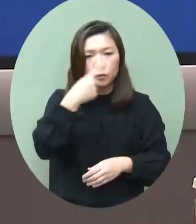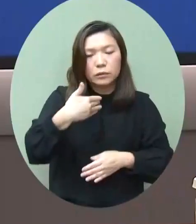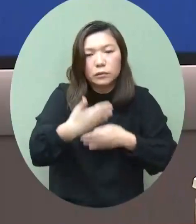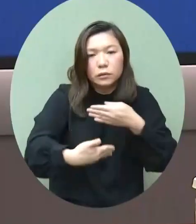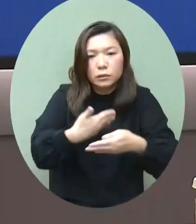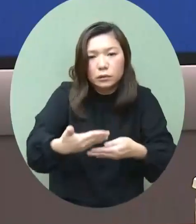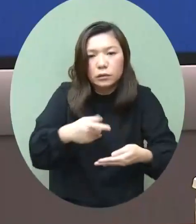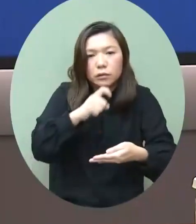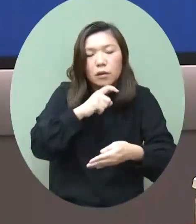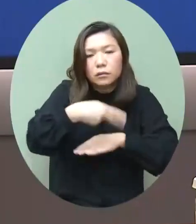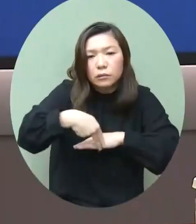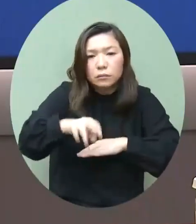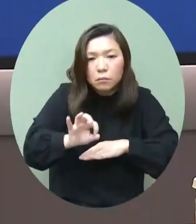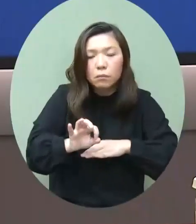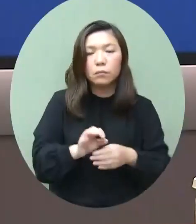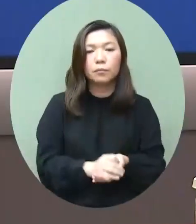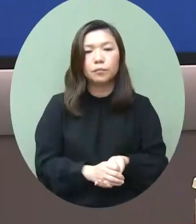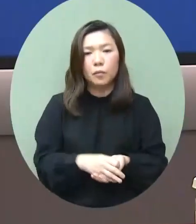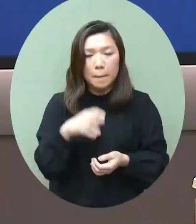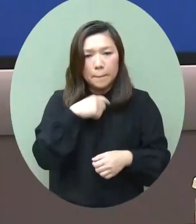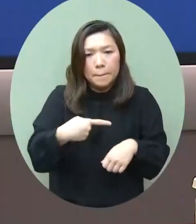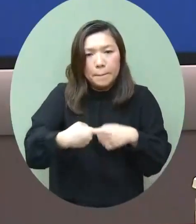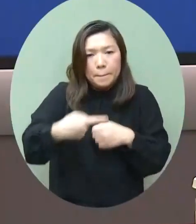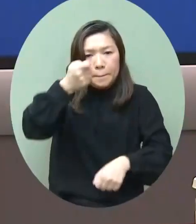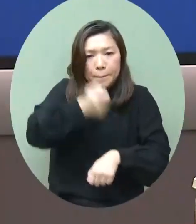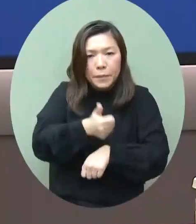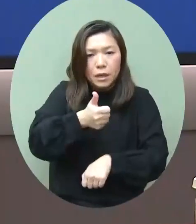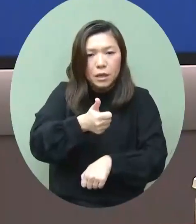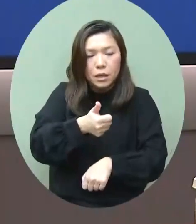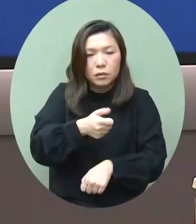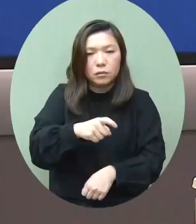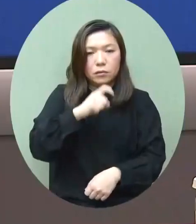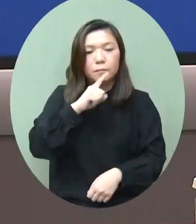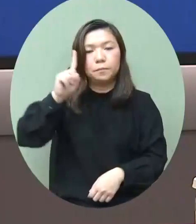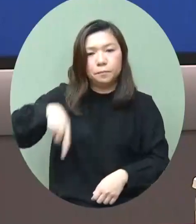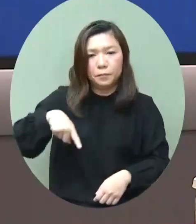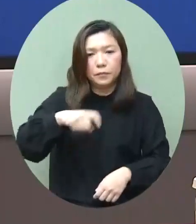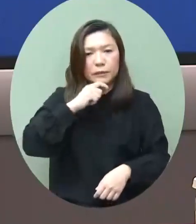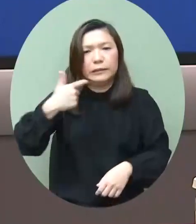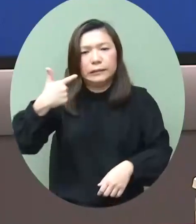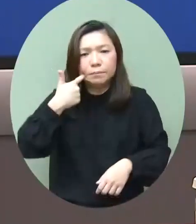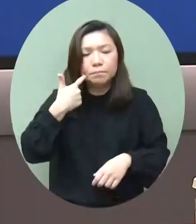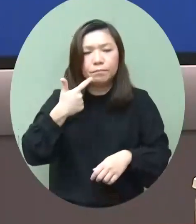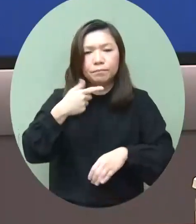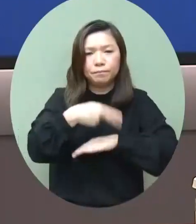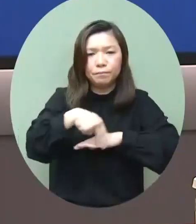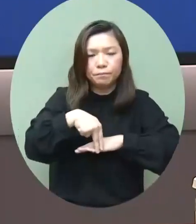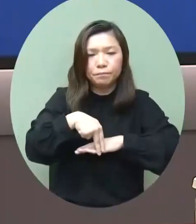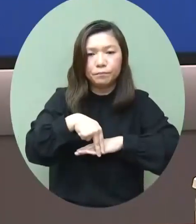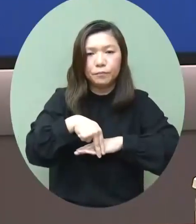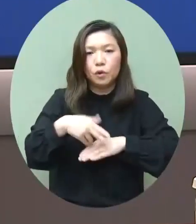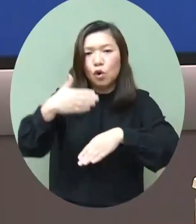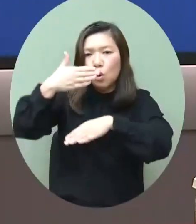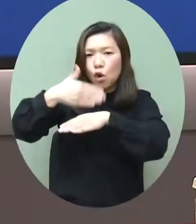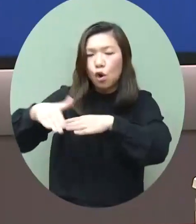進的策略而在第一時間已經實施了最嚴厲的措施無論是